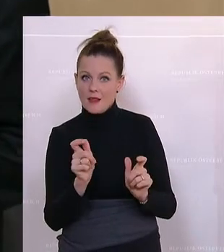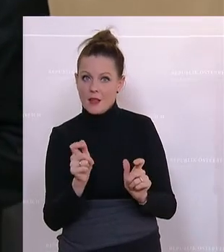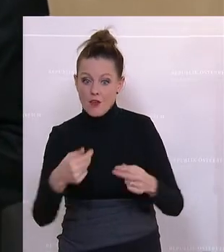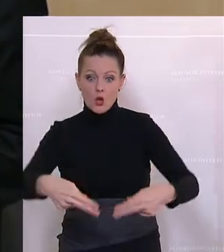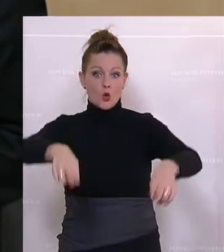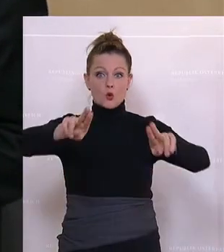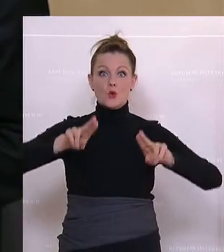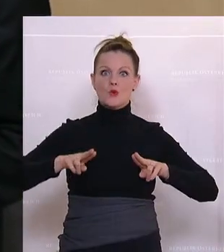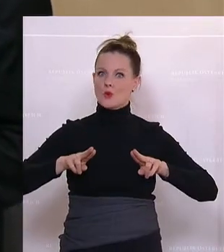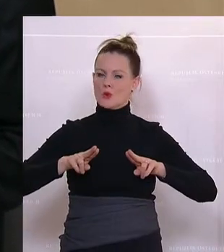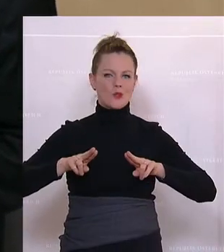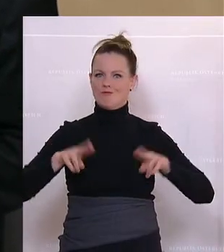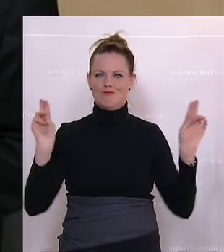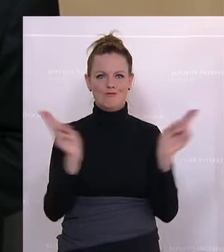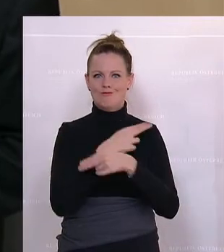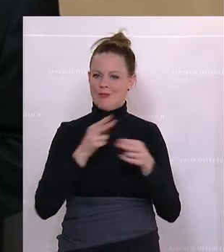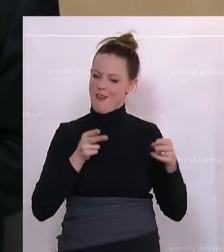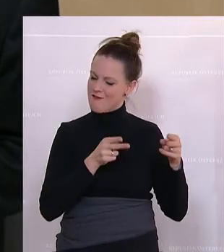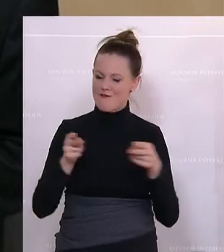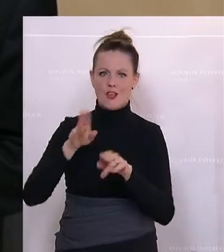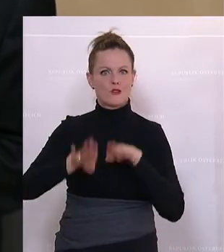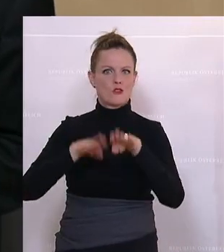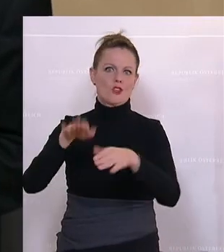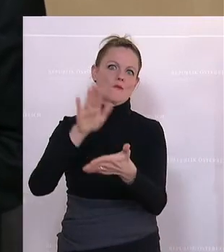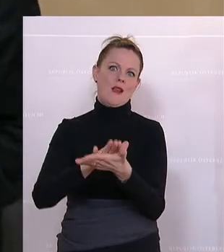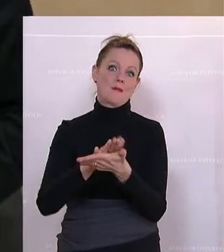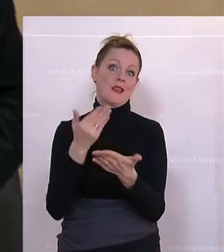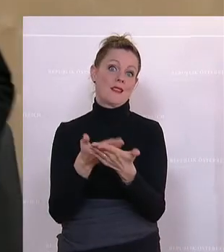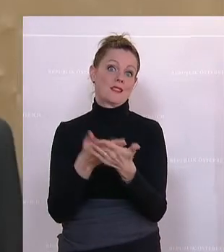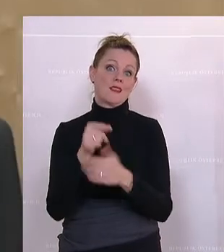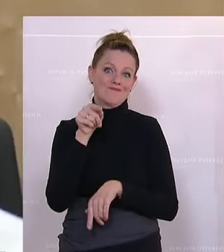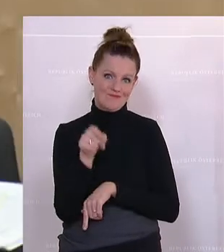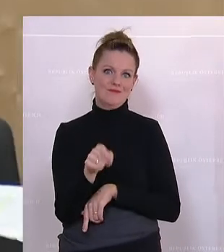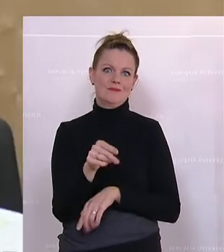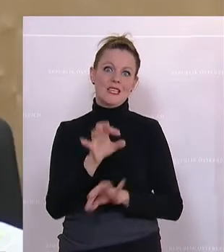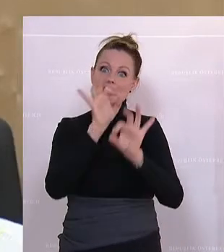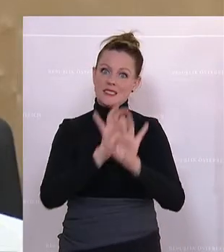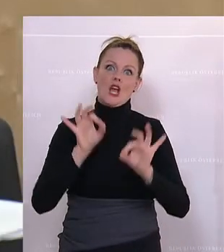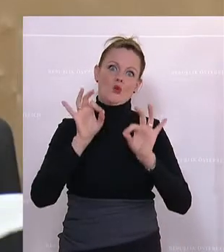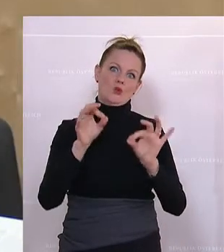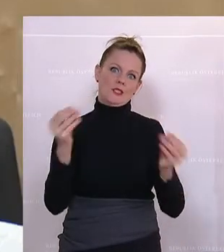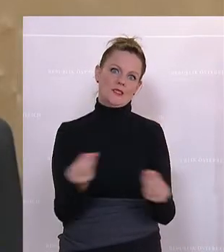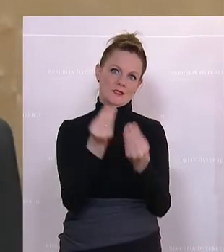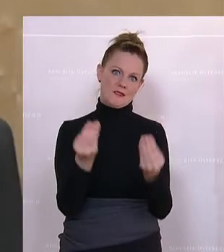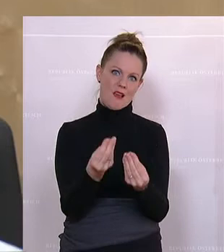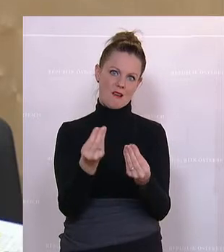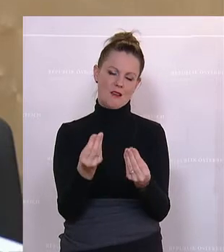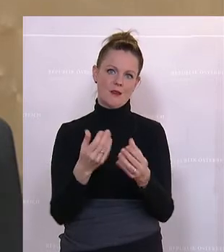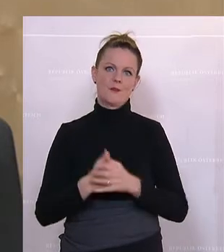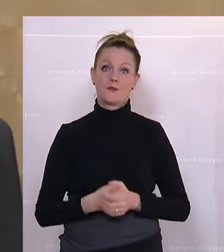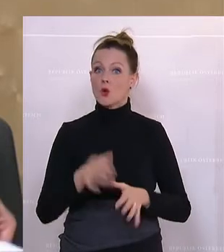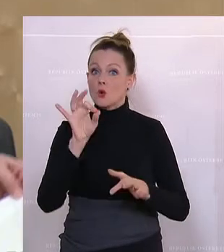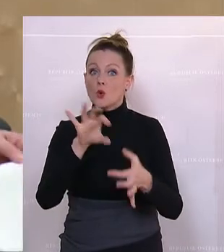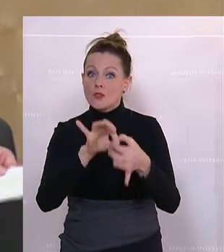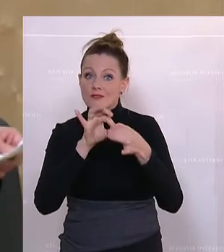Richtungsmarker drinnen hat. Und das ist wirklich das Gute an dieser Sache. Und weil wir schon beim